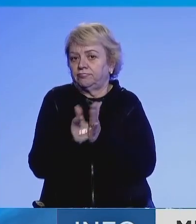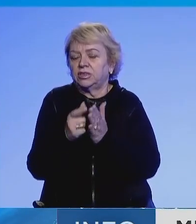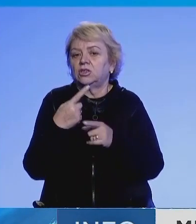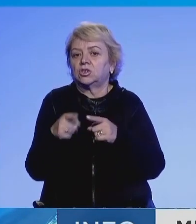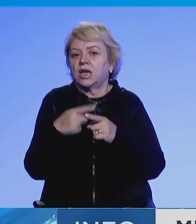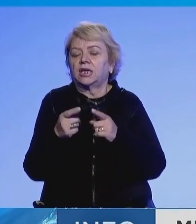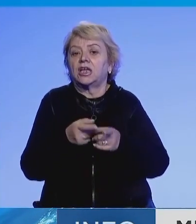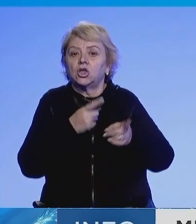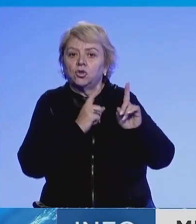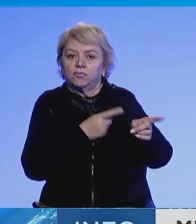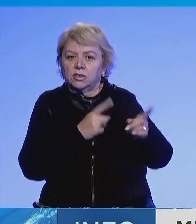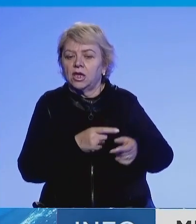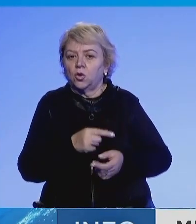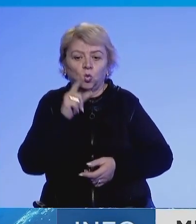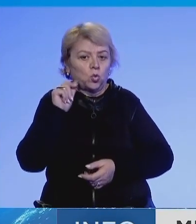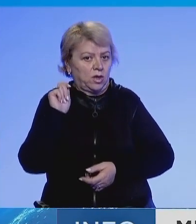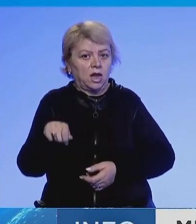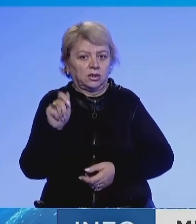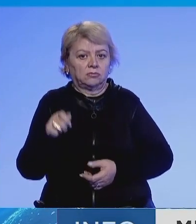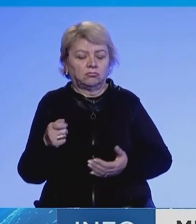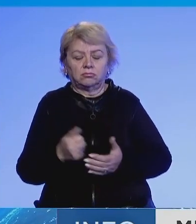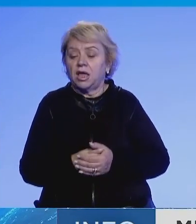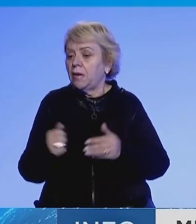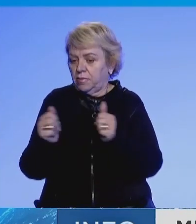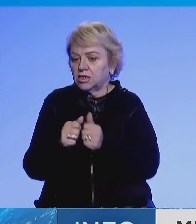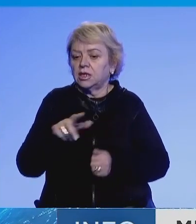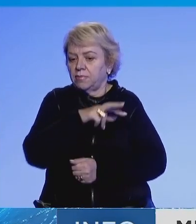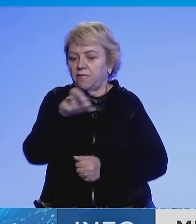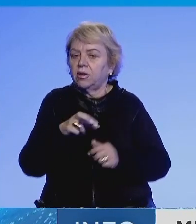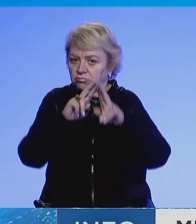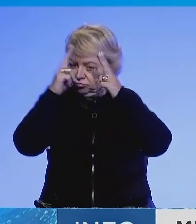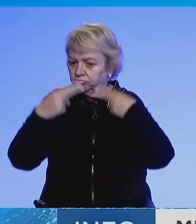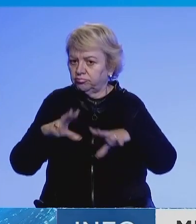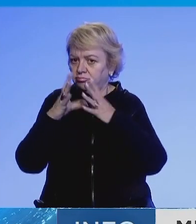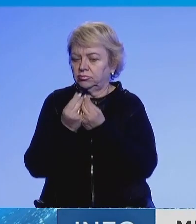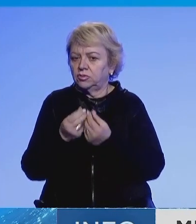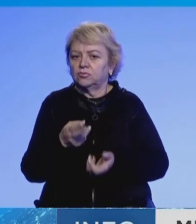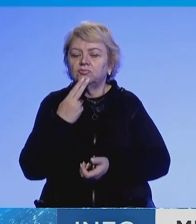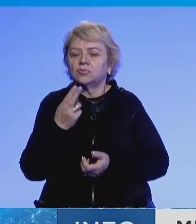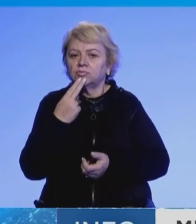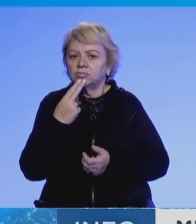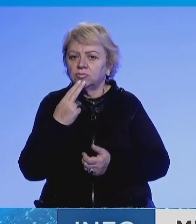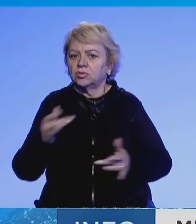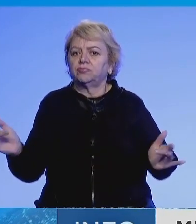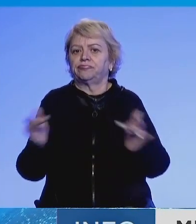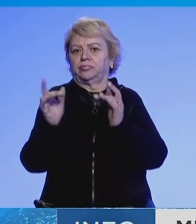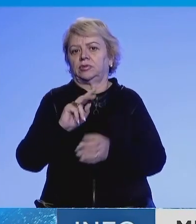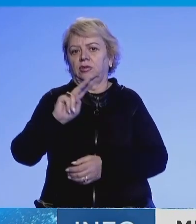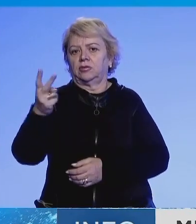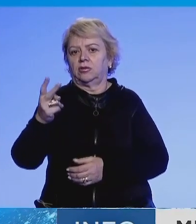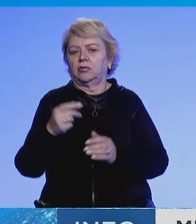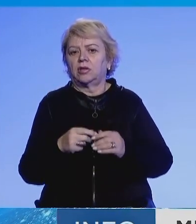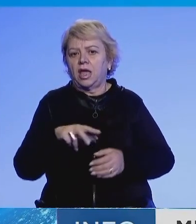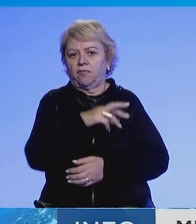shkakt të luftës në Ukrajin sepse bashkimi evropian dhe përrendimin e përgjithsi nuk duanë pensione në pjeset tjera të